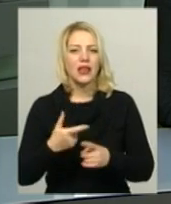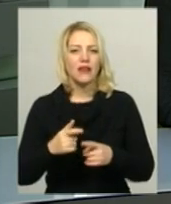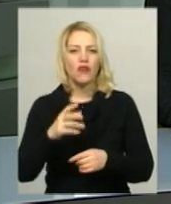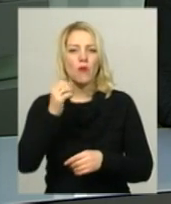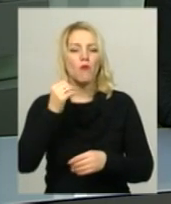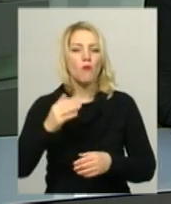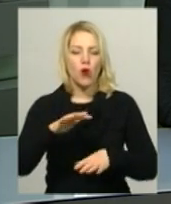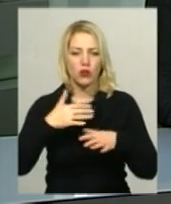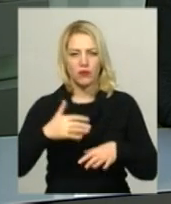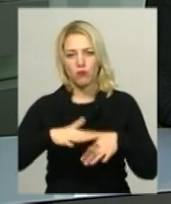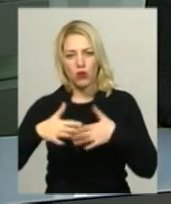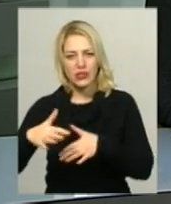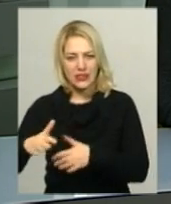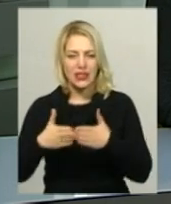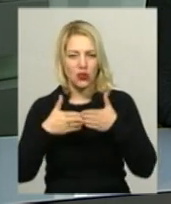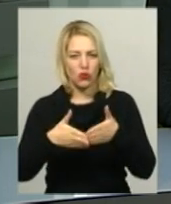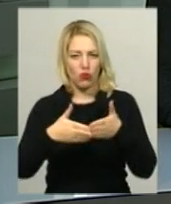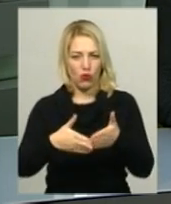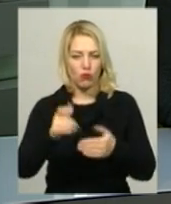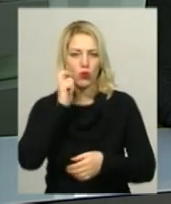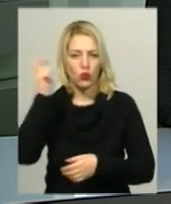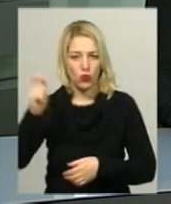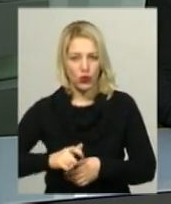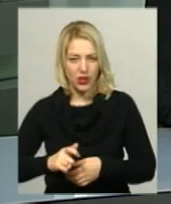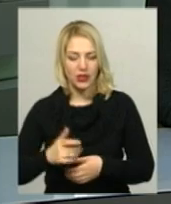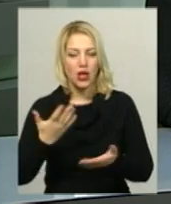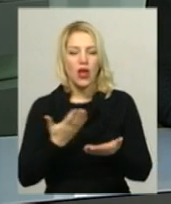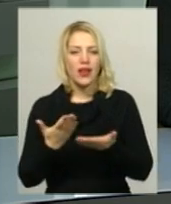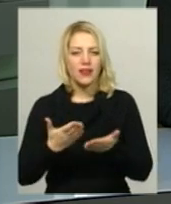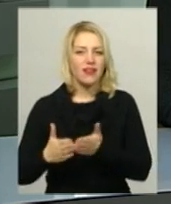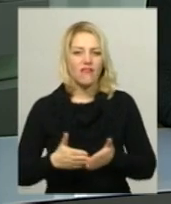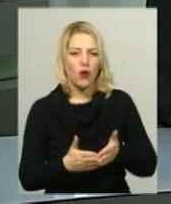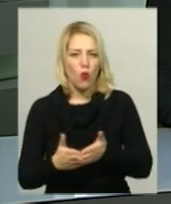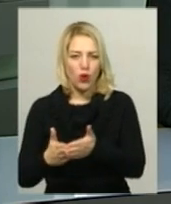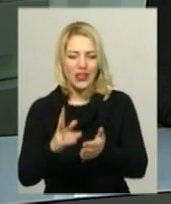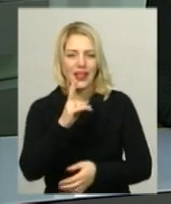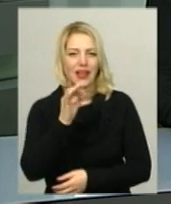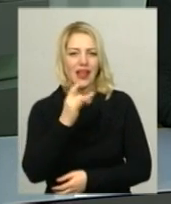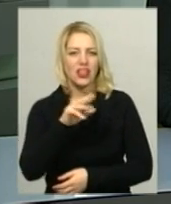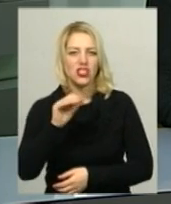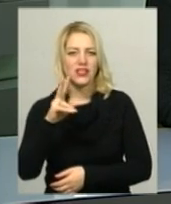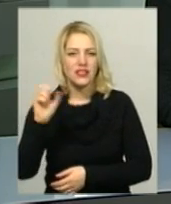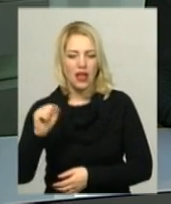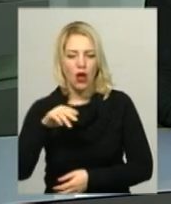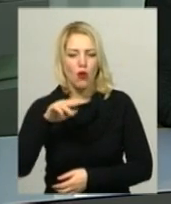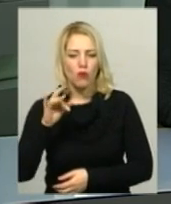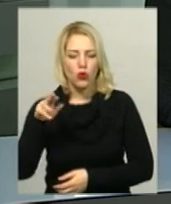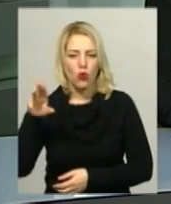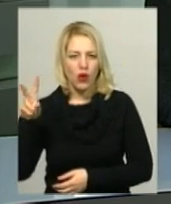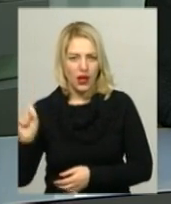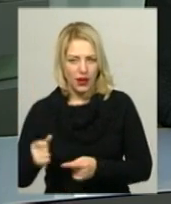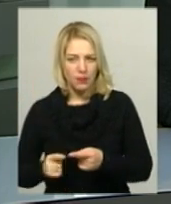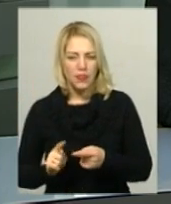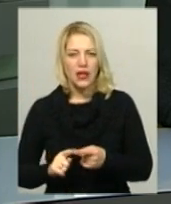України, коли ті виходили з Керченської протоки. Броньовані артилерійські катери «Бердянськ» та «Нікополь» та «Боксир» «Яни Кап»